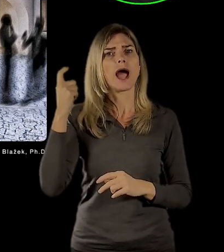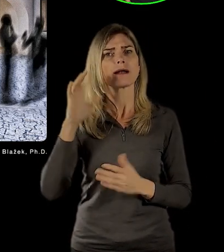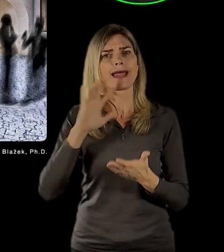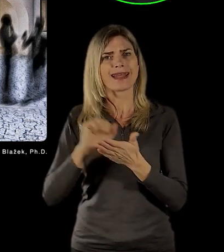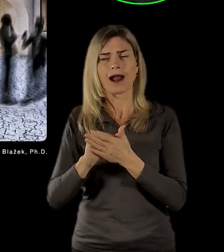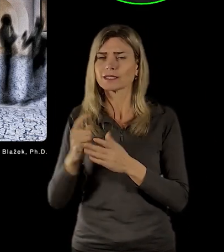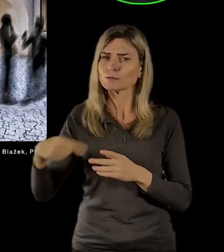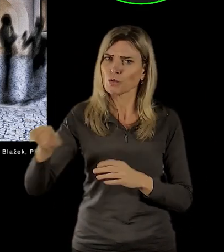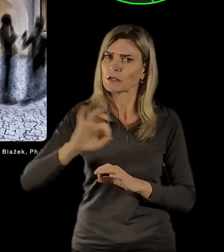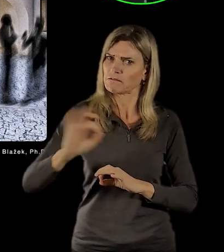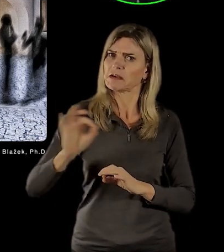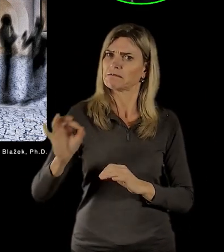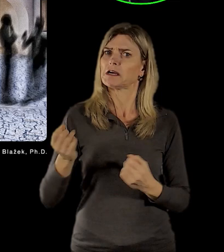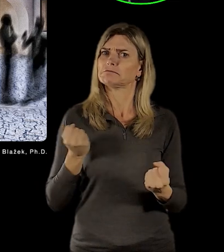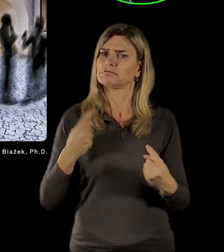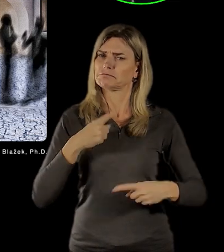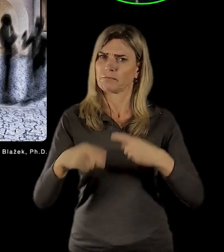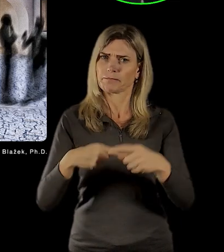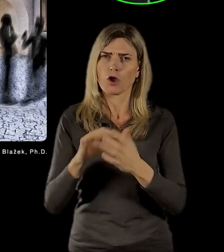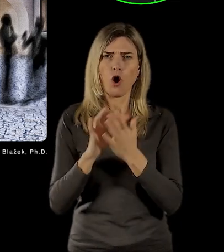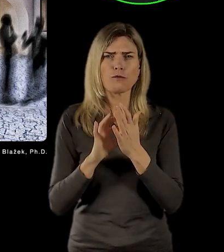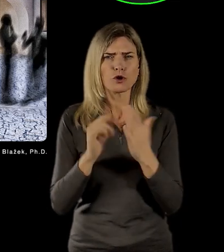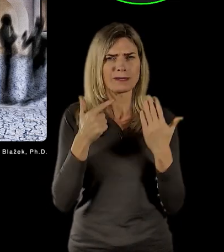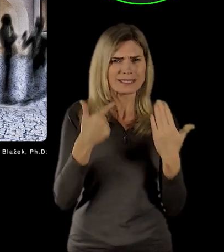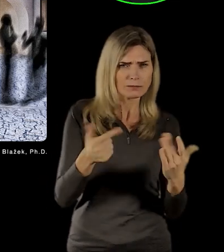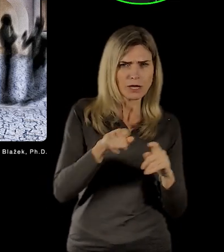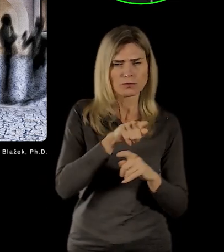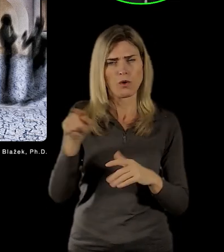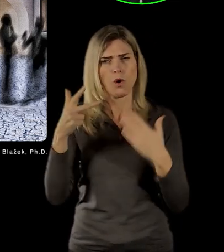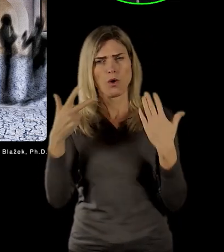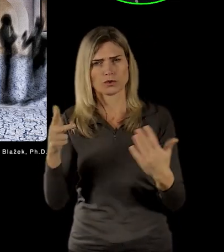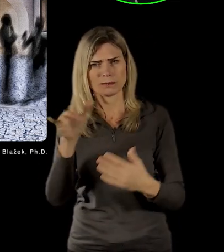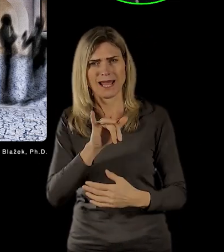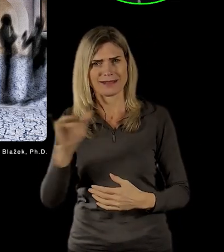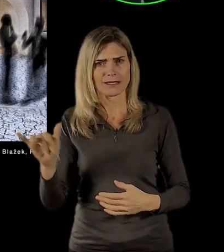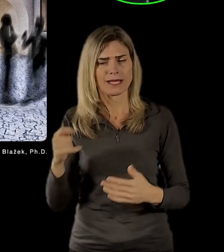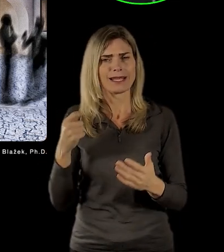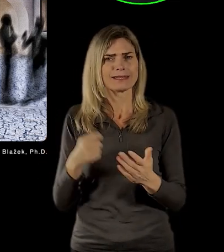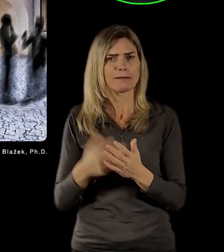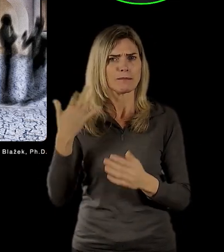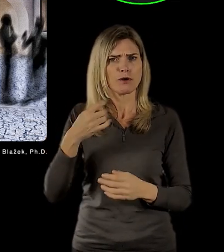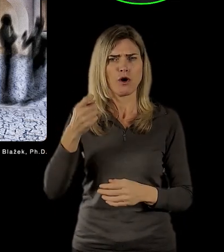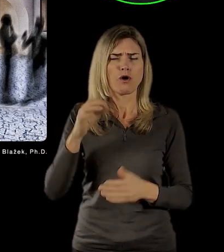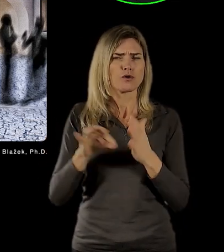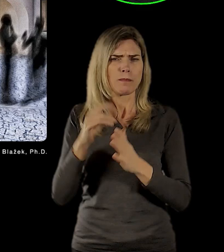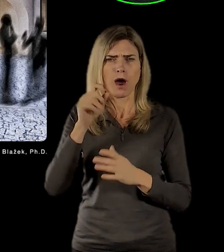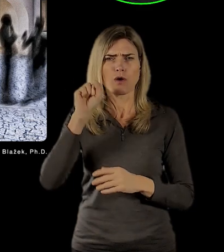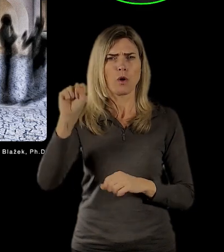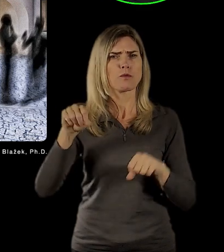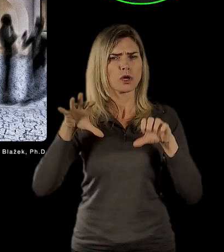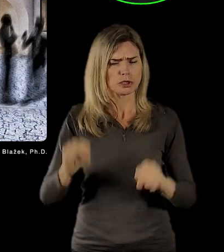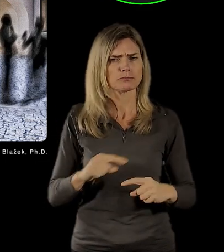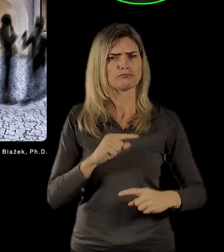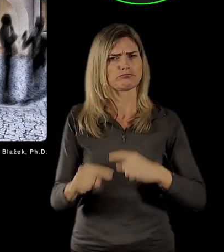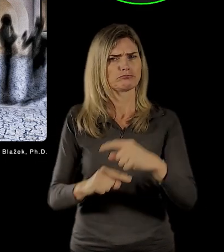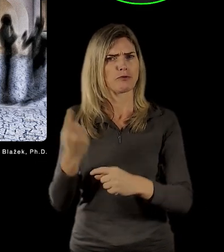návratu potom na přelomu 70. a 80. a v období takzvané normalizace. Máme k tomu k dispozici